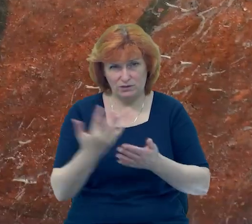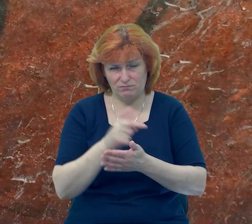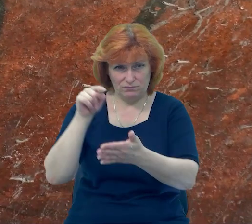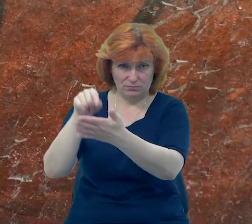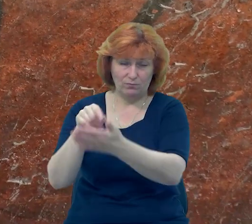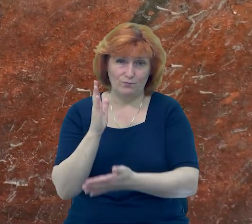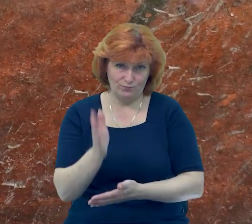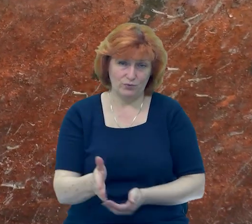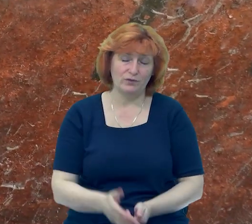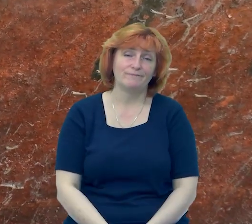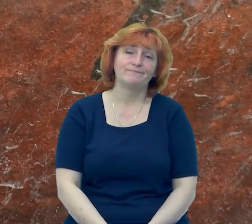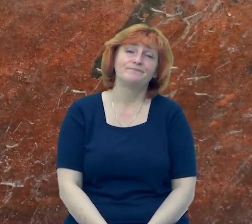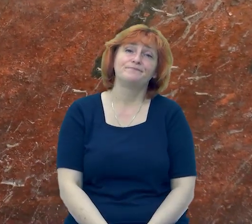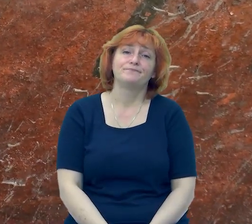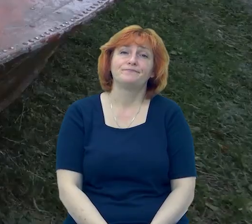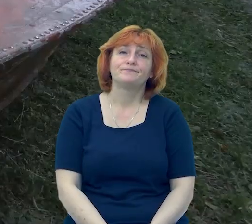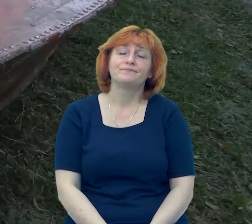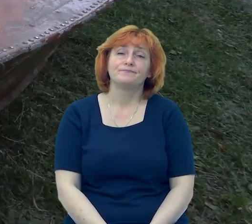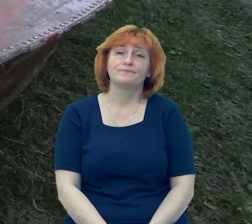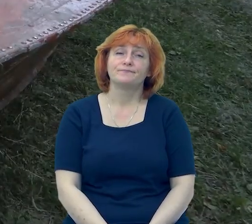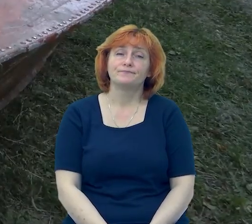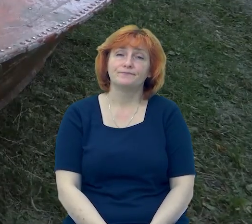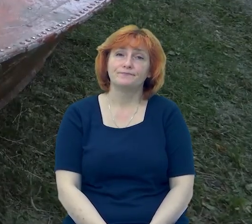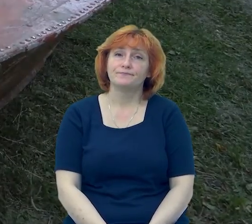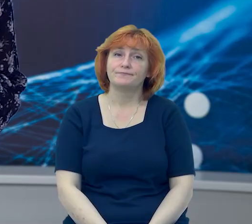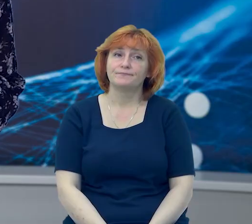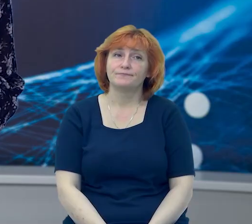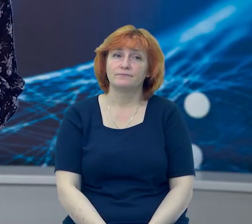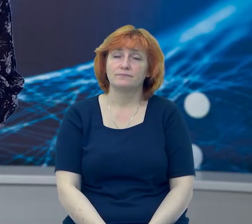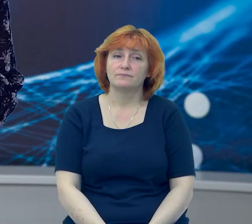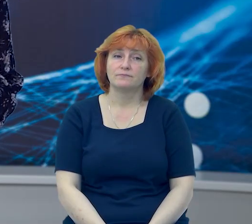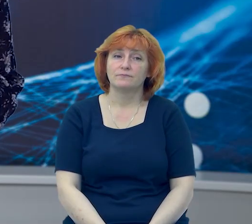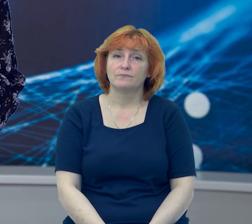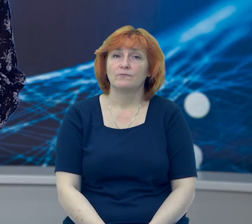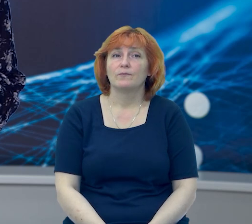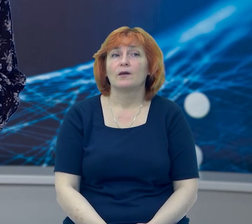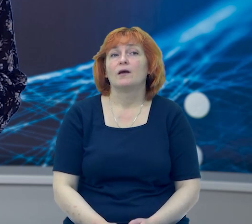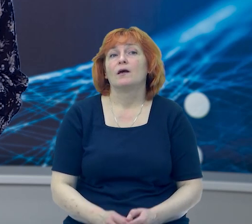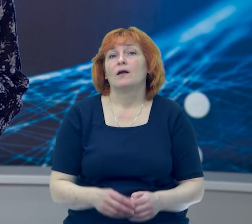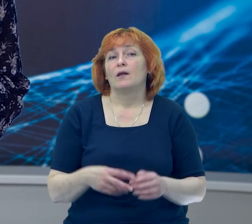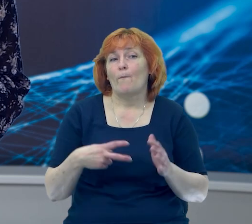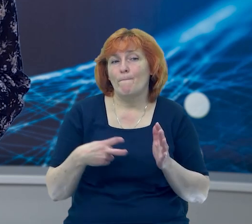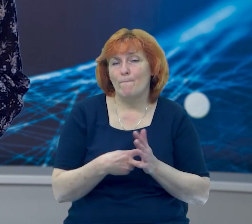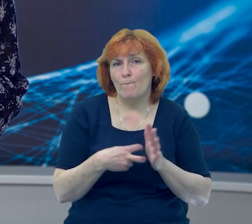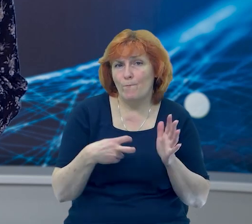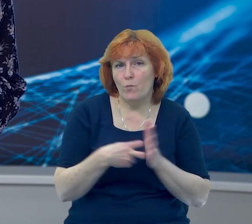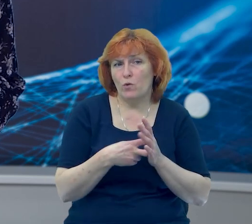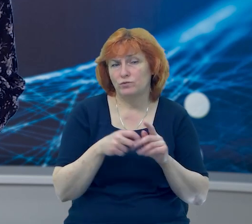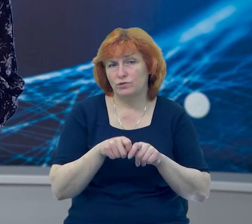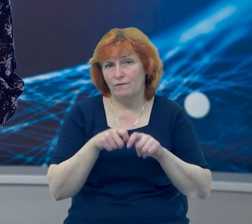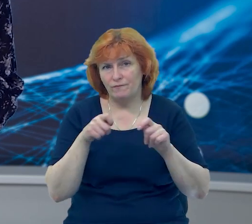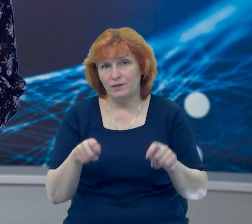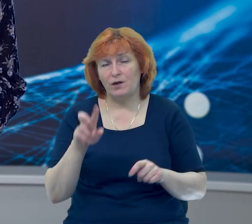Олексій Коцепчук, Віталій Коровко, Суспільне новини Чернігів. Пошту під куполами відкрила у Чернігові у